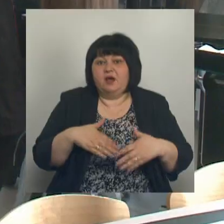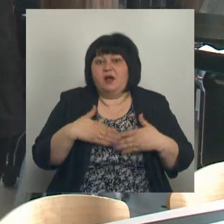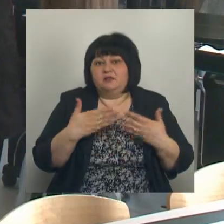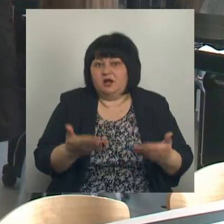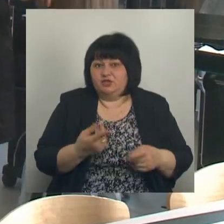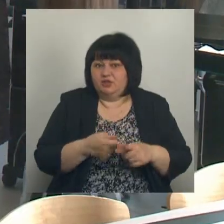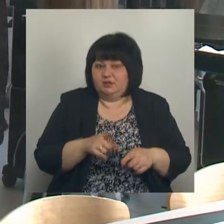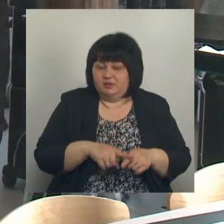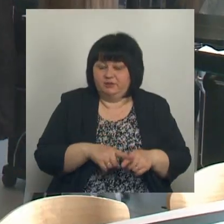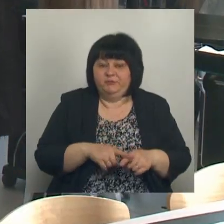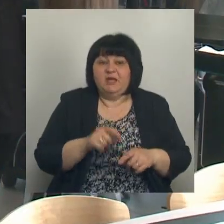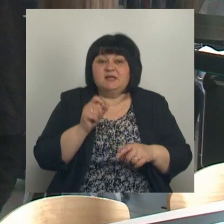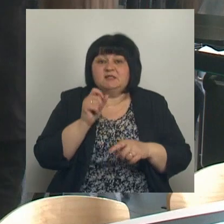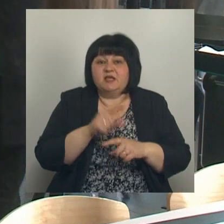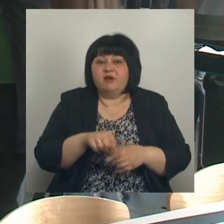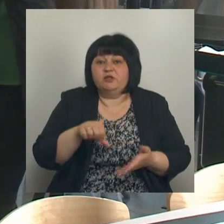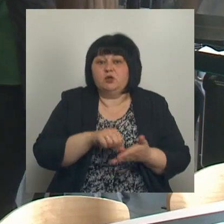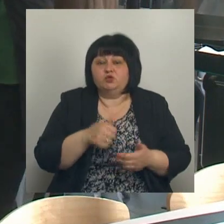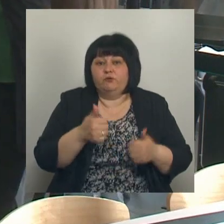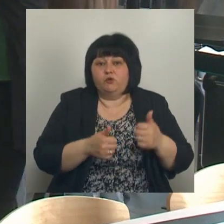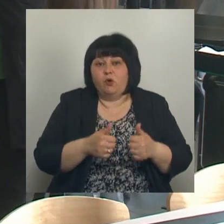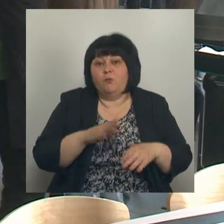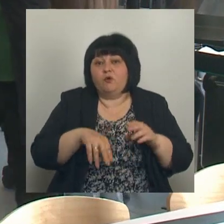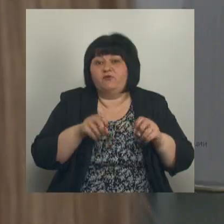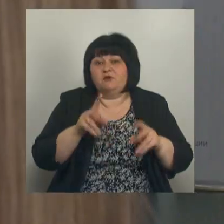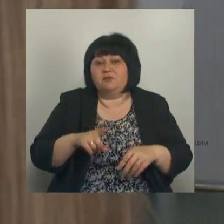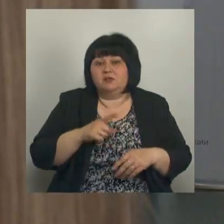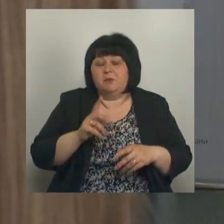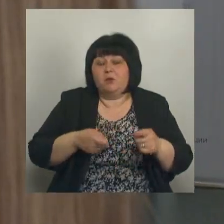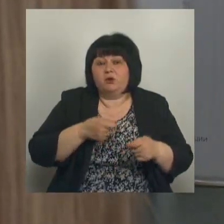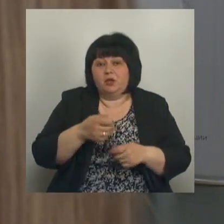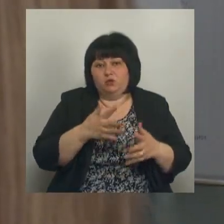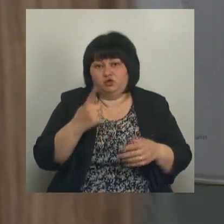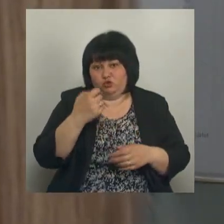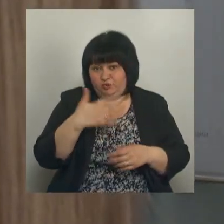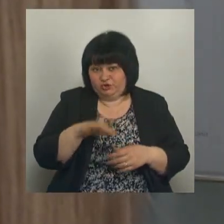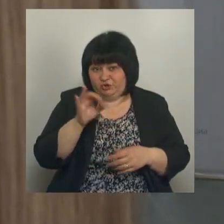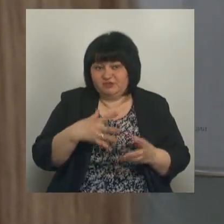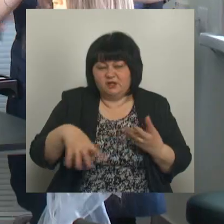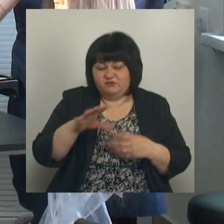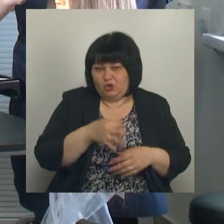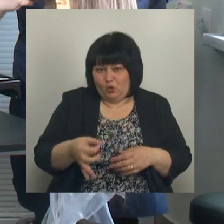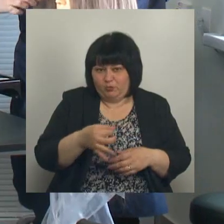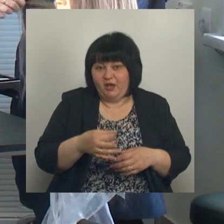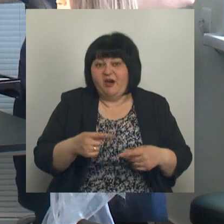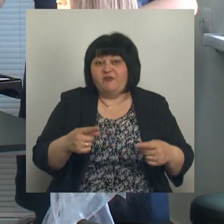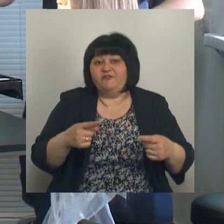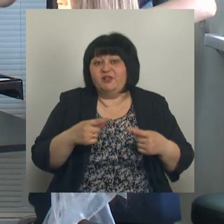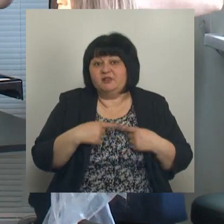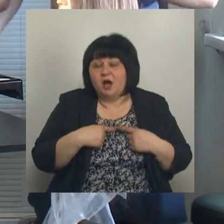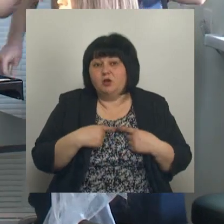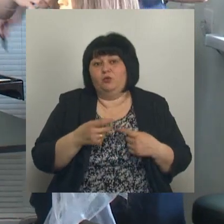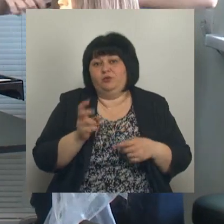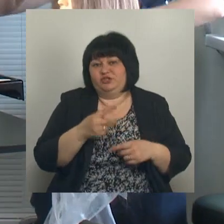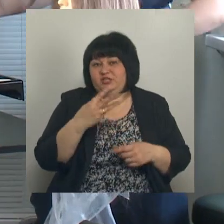этого. Заявки на участие в конкурсе профмастерства подали больше 150 человек со всей области. К финалу регионального этапа